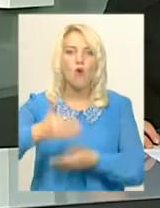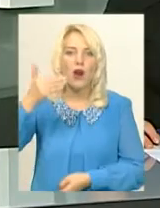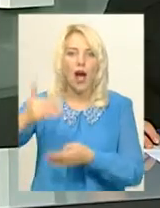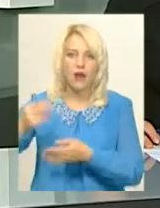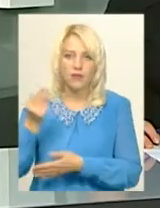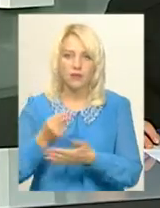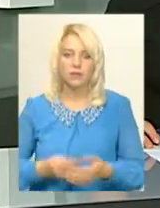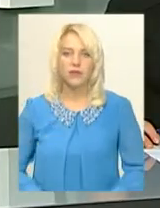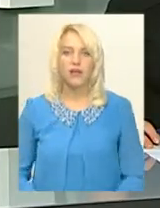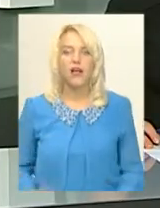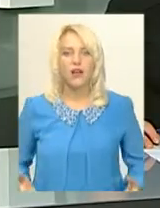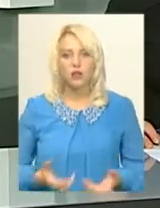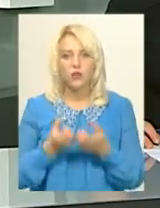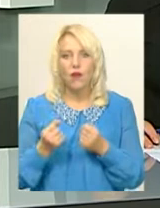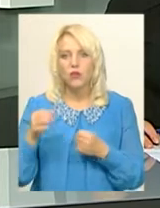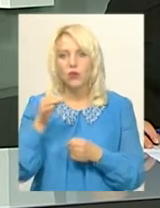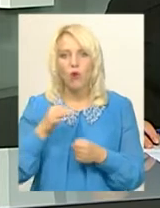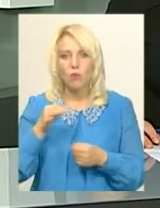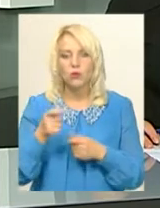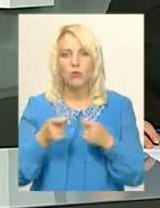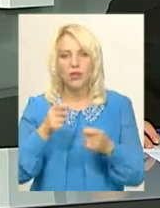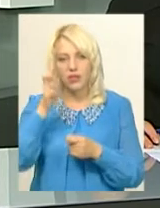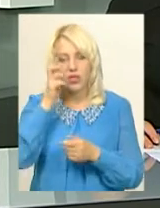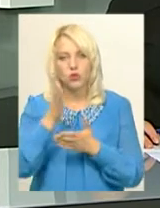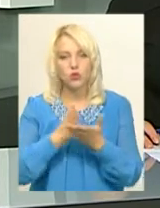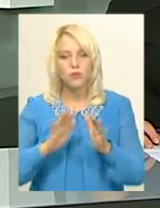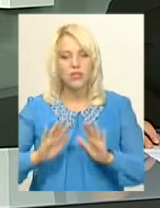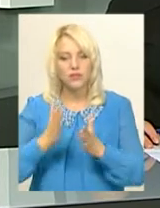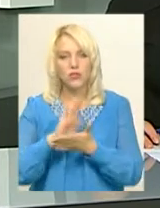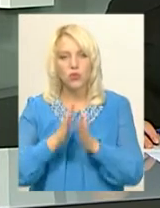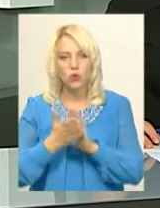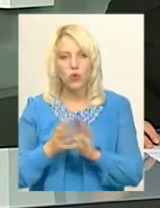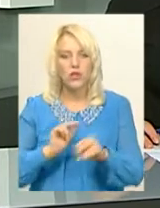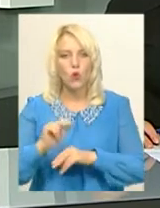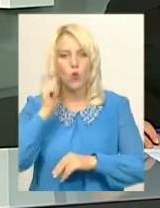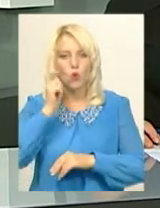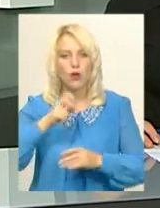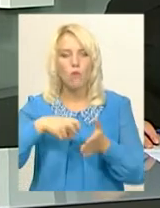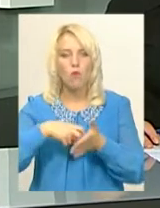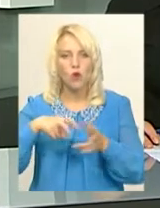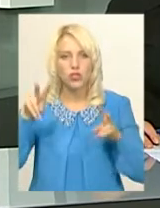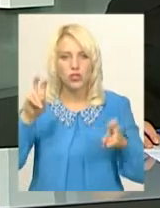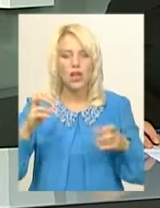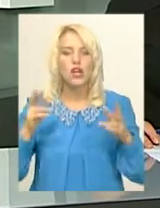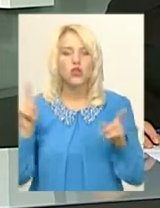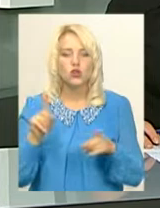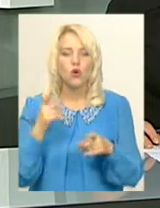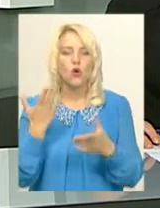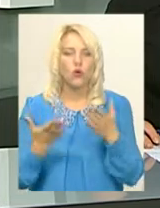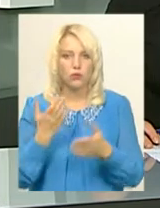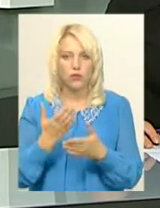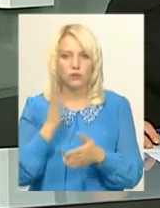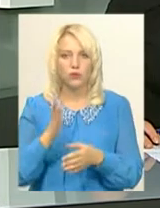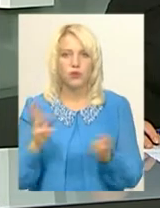Рятувальники обласного управління Держслужби з надзвичайних ситуацій навчали працівників «Укрпошти», що робити у разі виникнення пожежі.